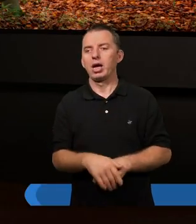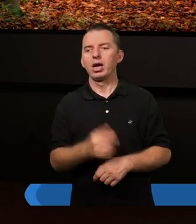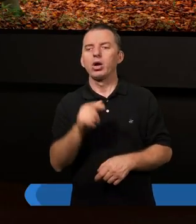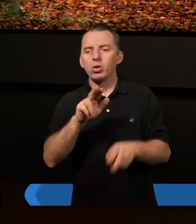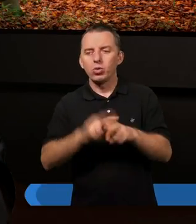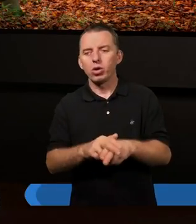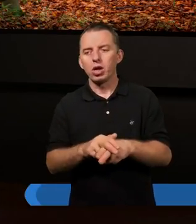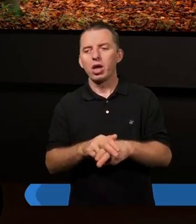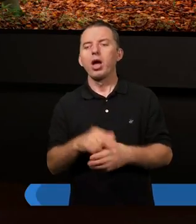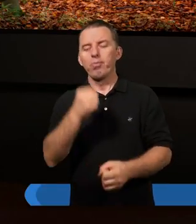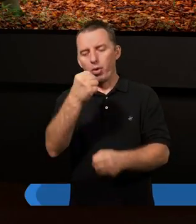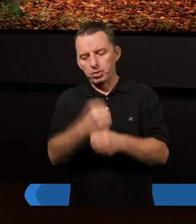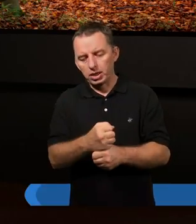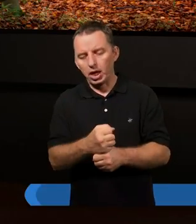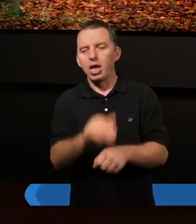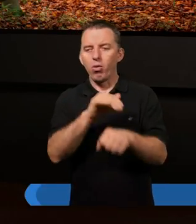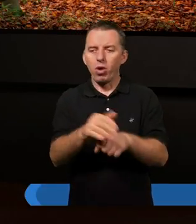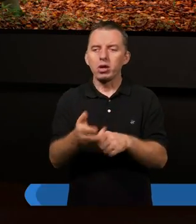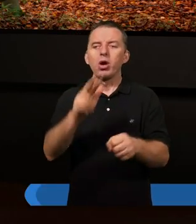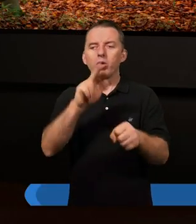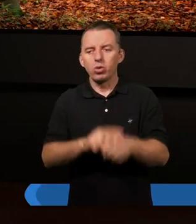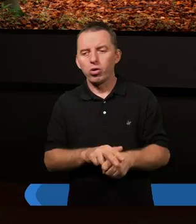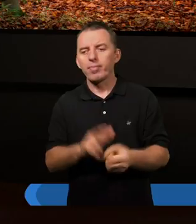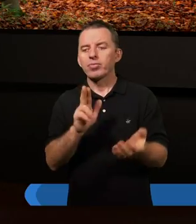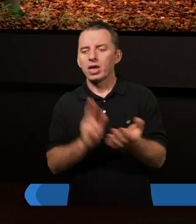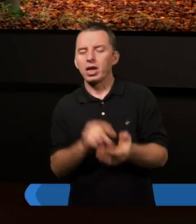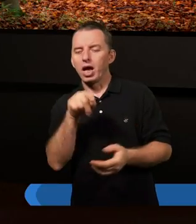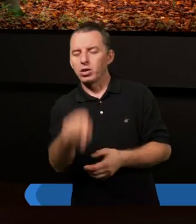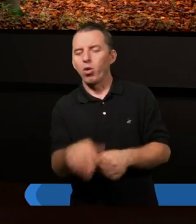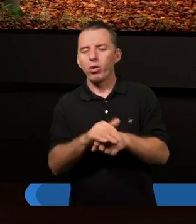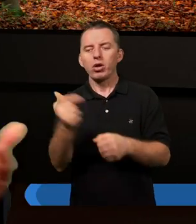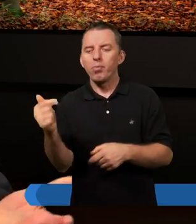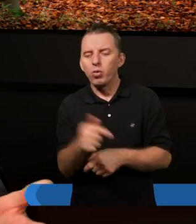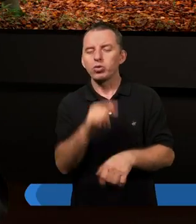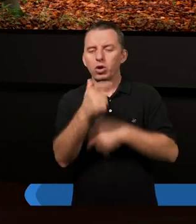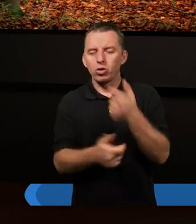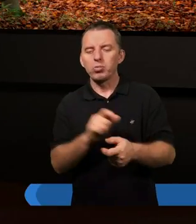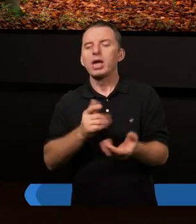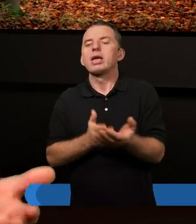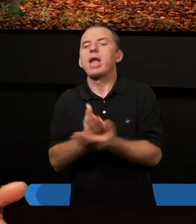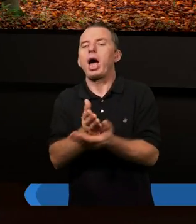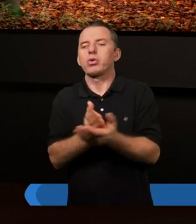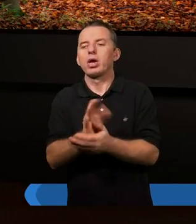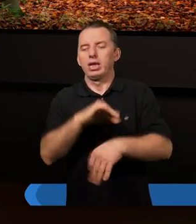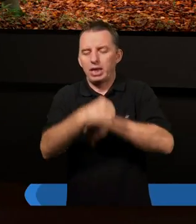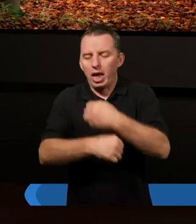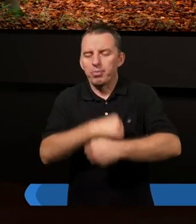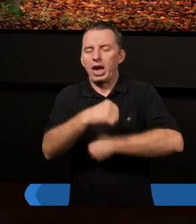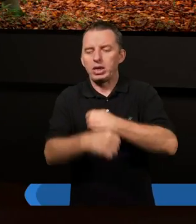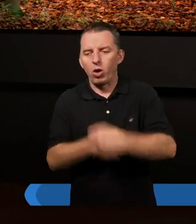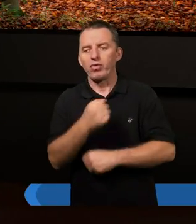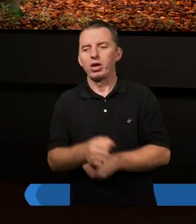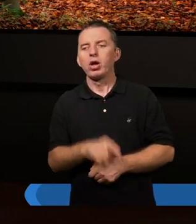To przestaje być łaską, jeżeli ja na tą łaskę muszę sobie zasłużyć, zapracować.